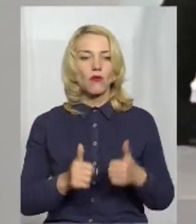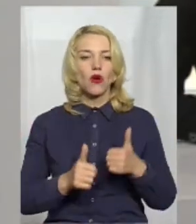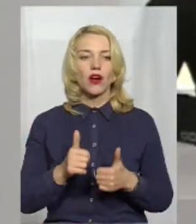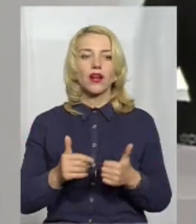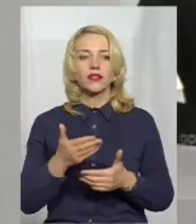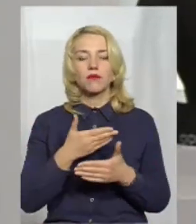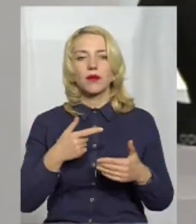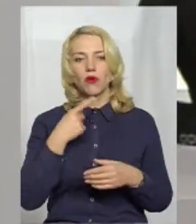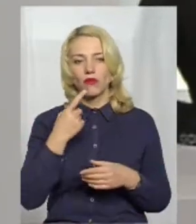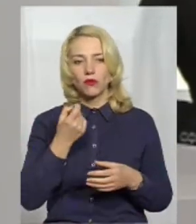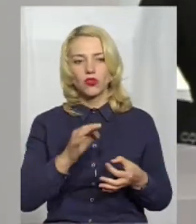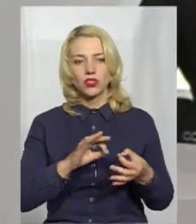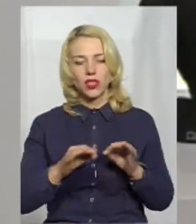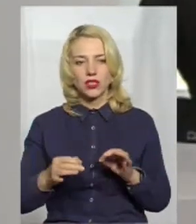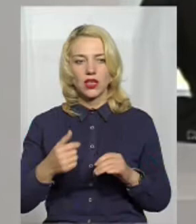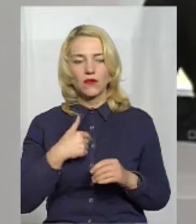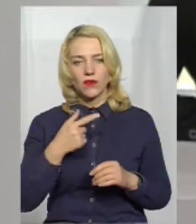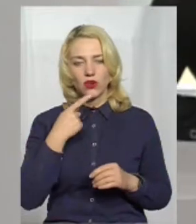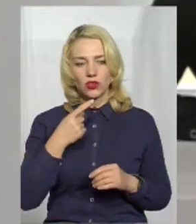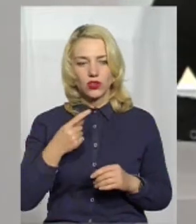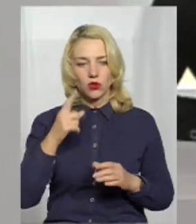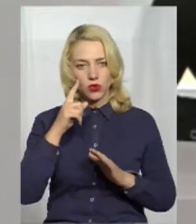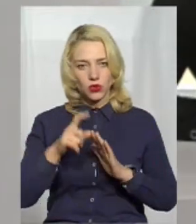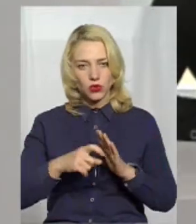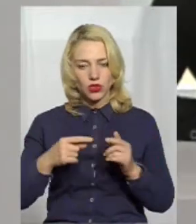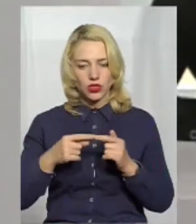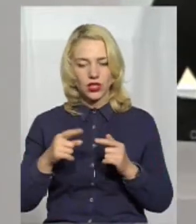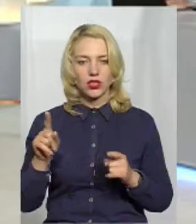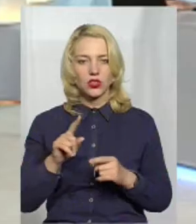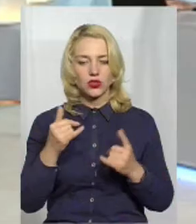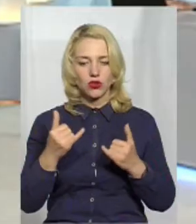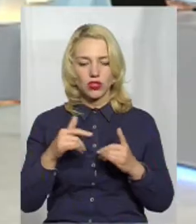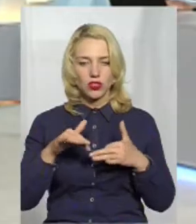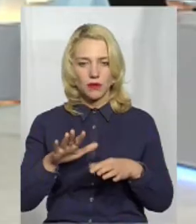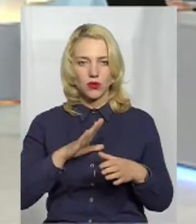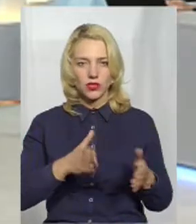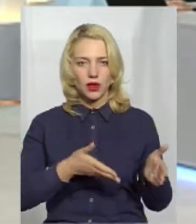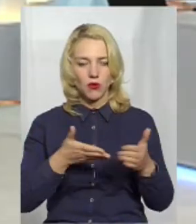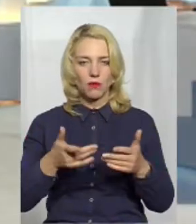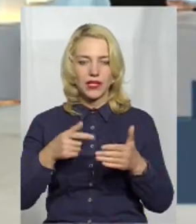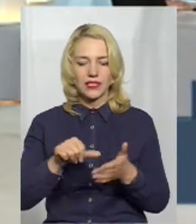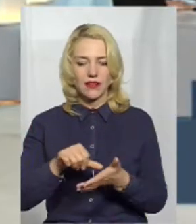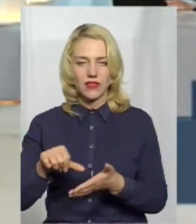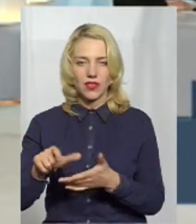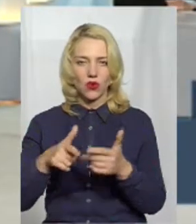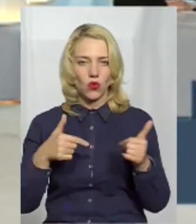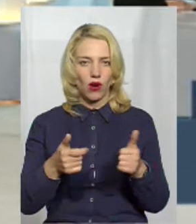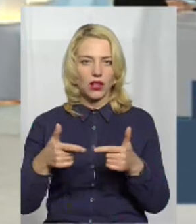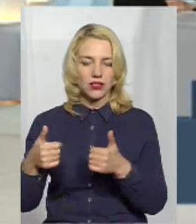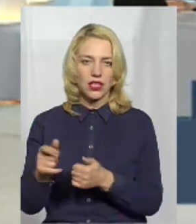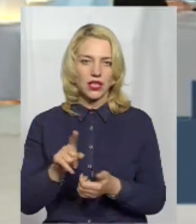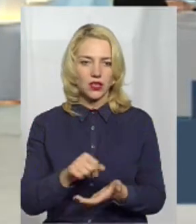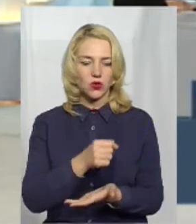але я ще хотів вас уточнити, що в релізі про сьогоднішній захід шлося, що запрошувалися представники організацій, які